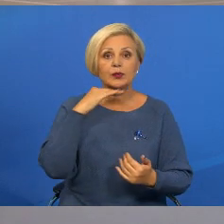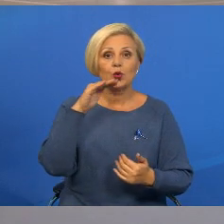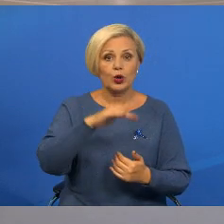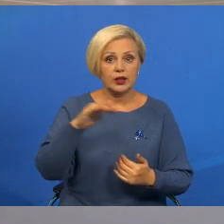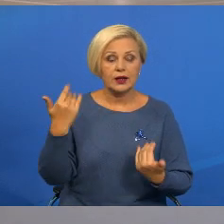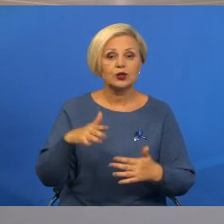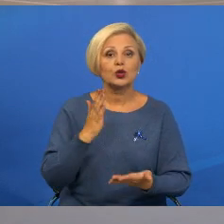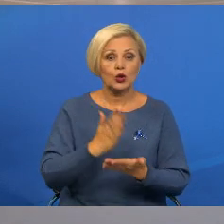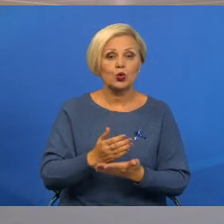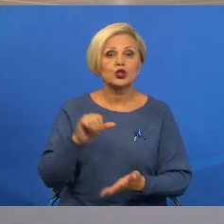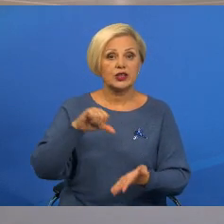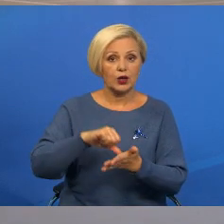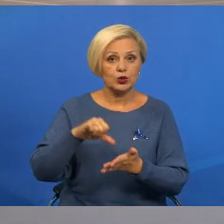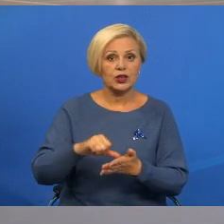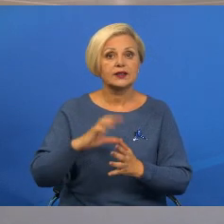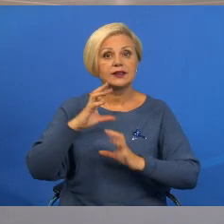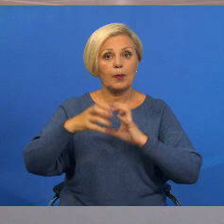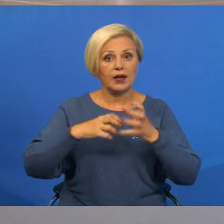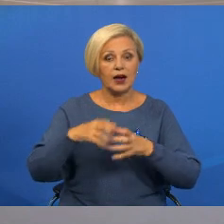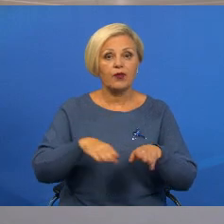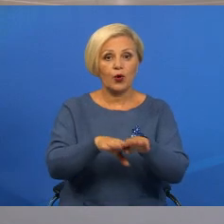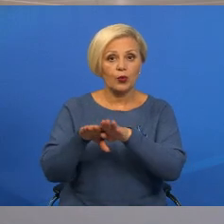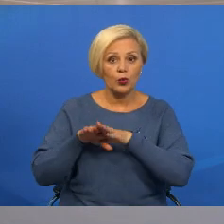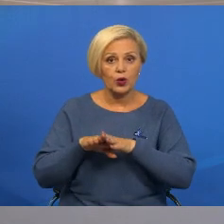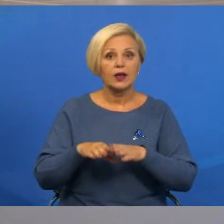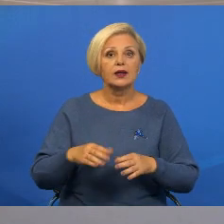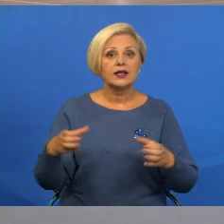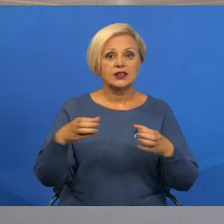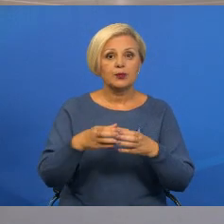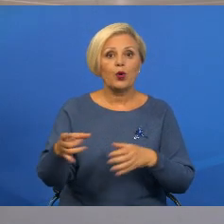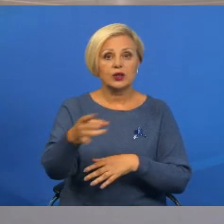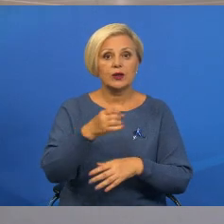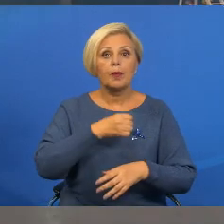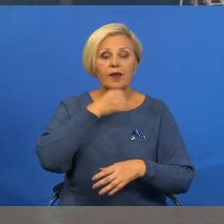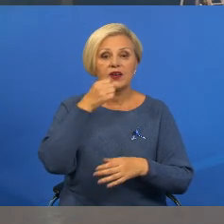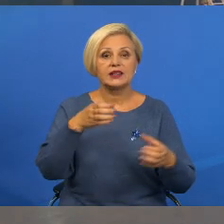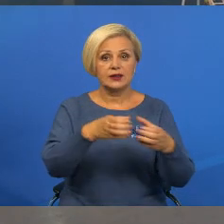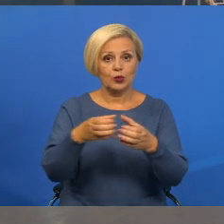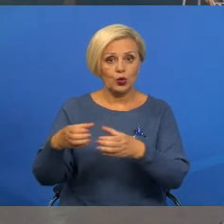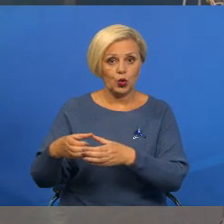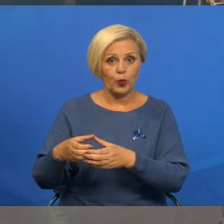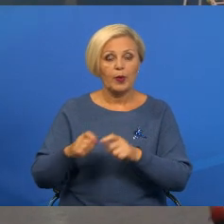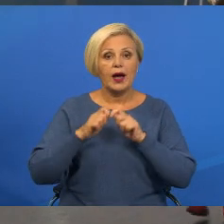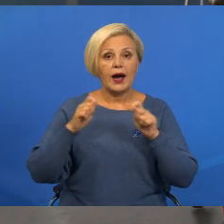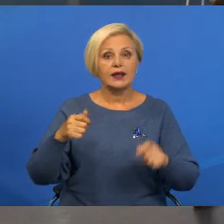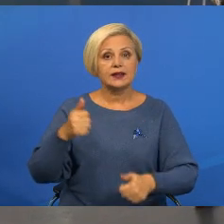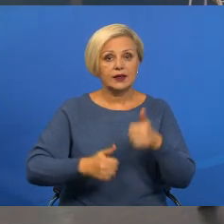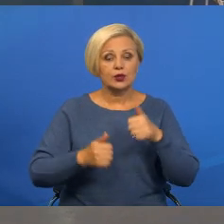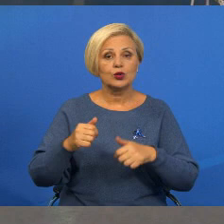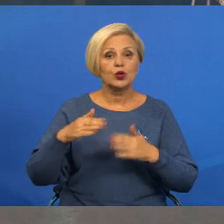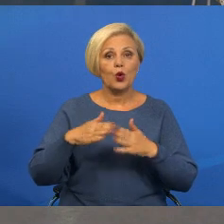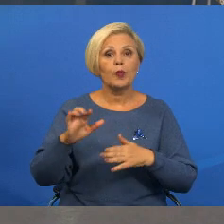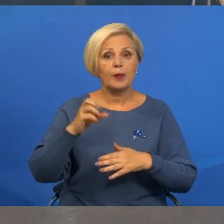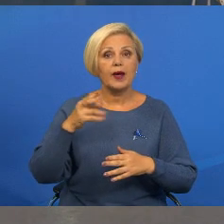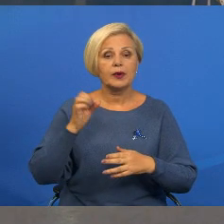которые уже играют на уровне сборных команд в республике, по возрастным своим группам. Открытый турнир «Гомель Бэйби Кап»